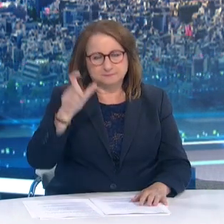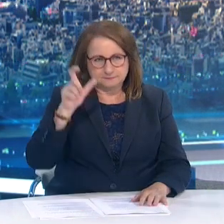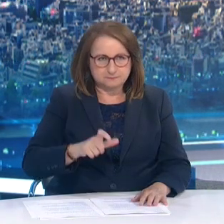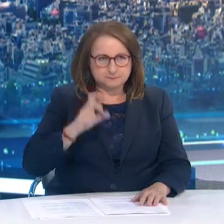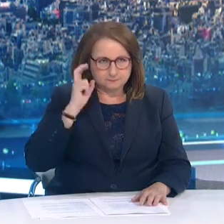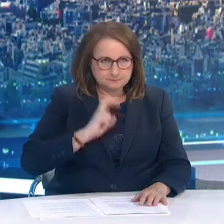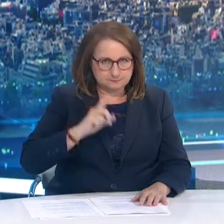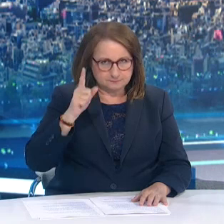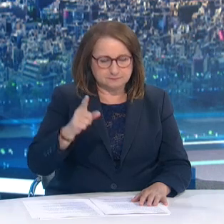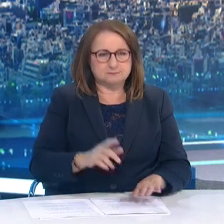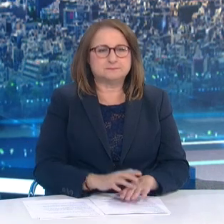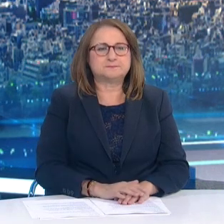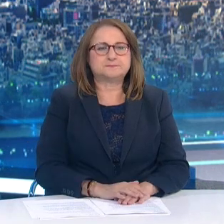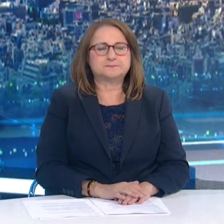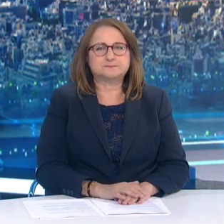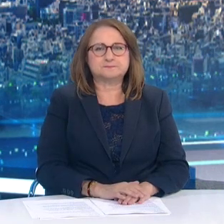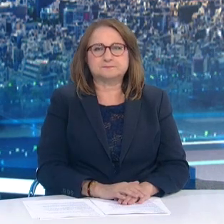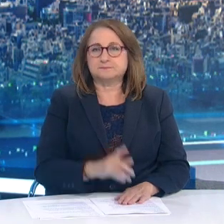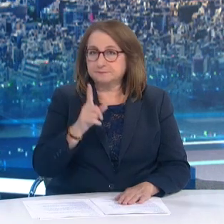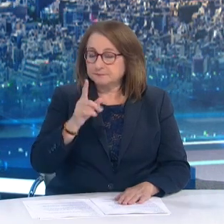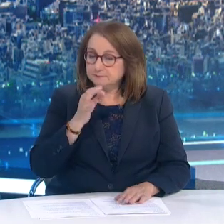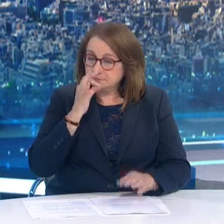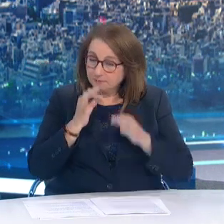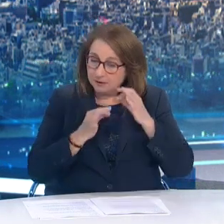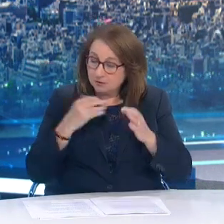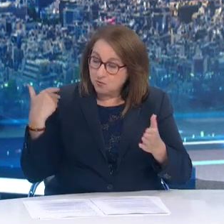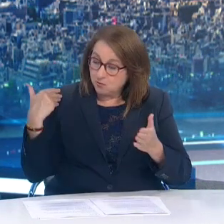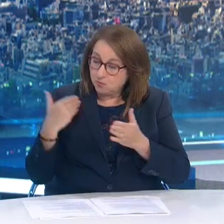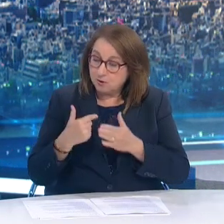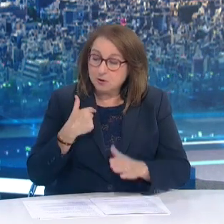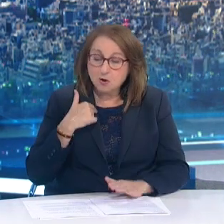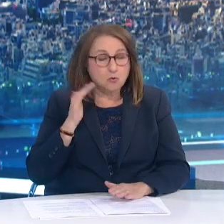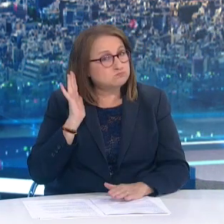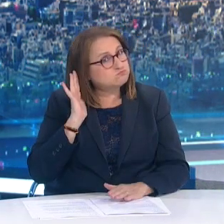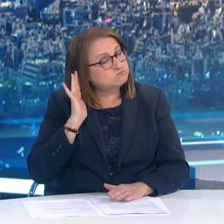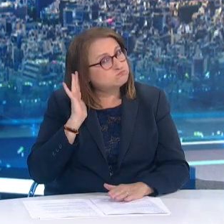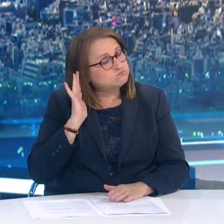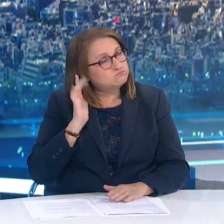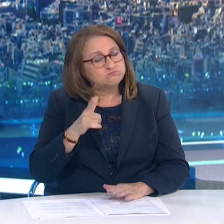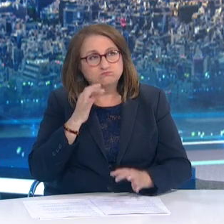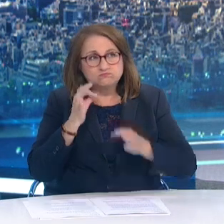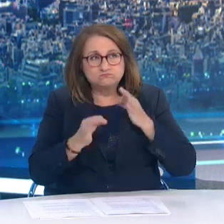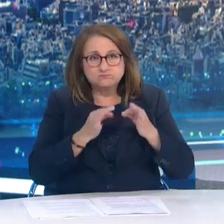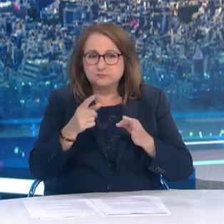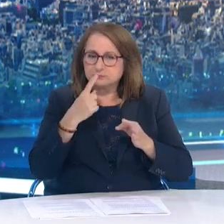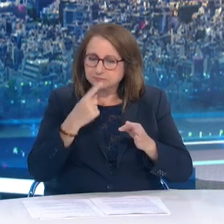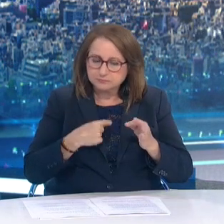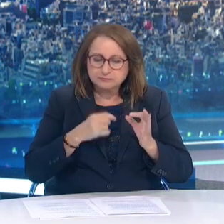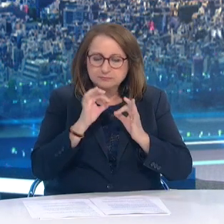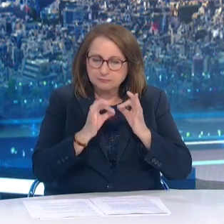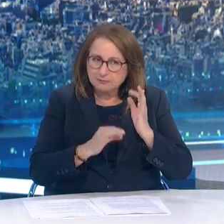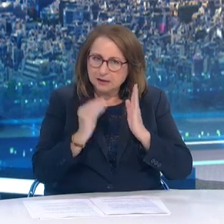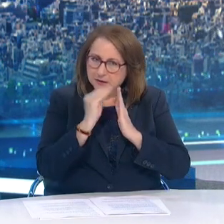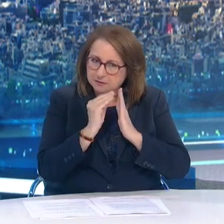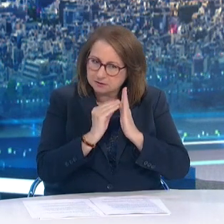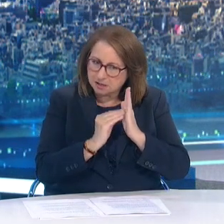Υπουργέ Πολιτικές Προστασίας Σας άκουσα με πολύ προσοχή Και ήταν ιδιαίτερα χρήσιμα τα στοιχεία που μας καταθέσατε